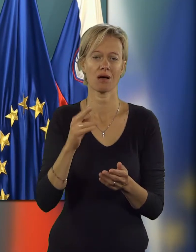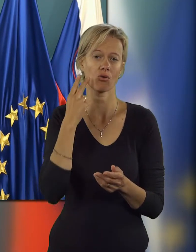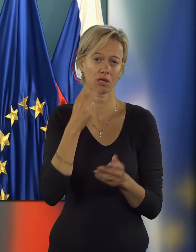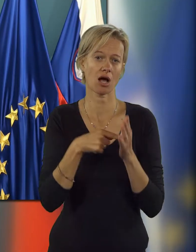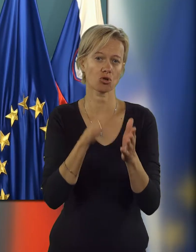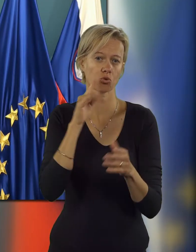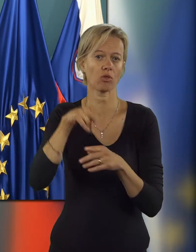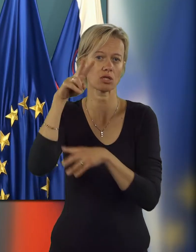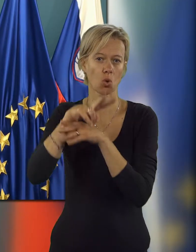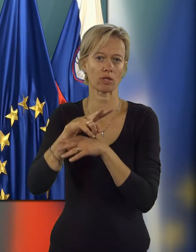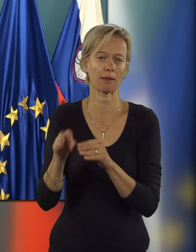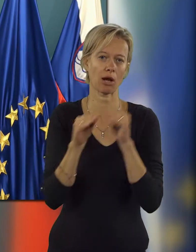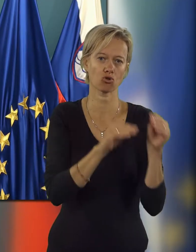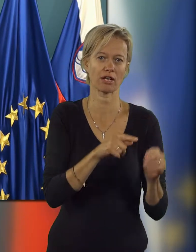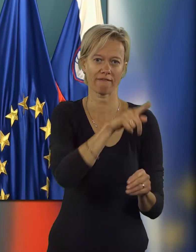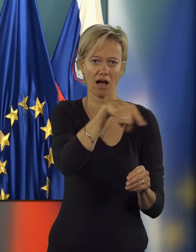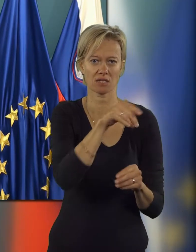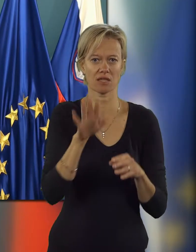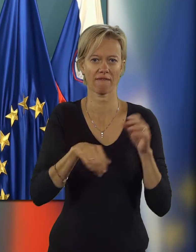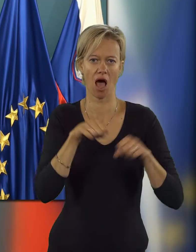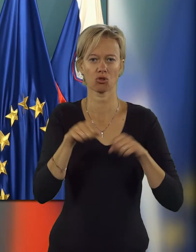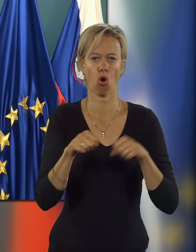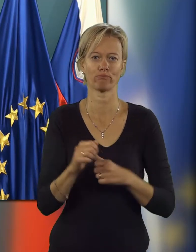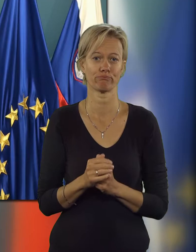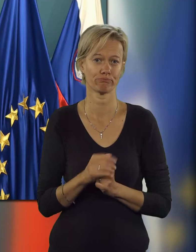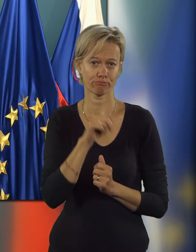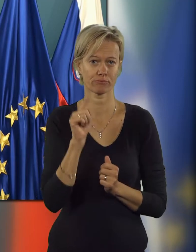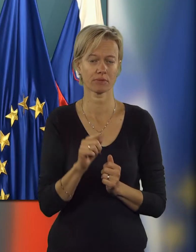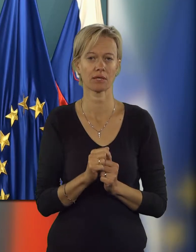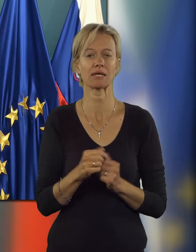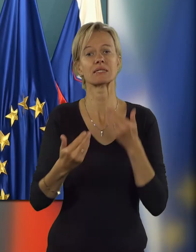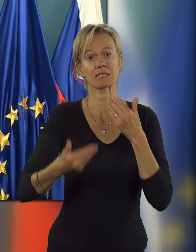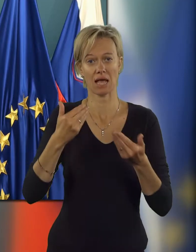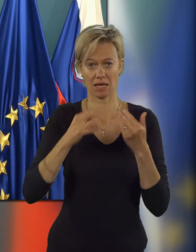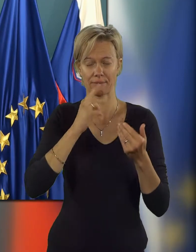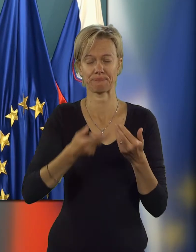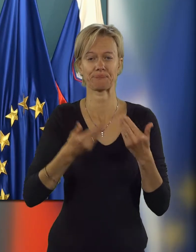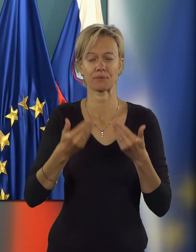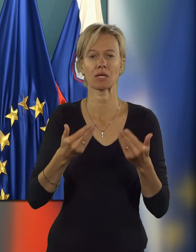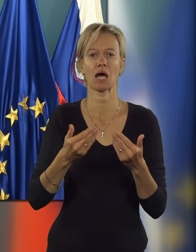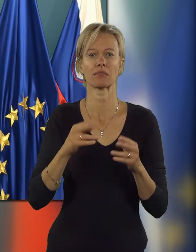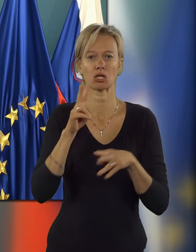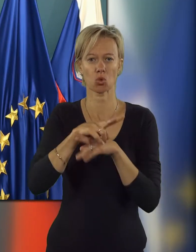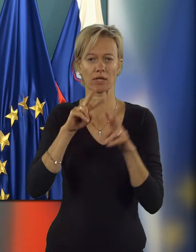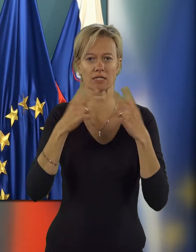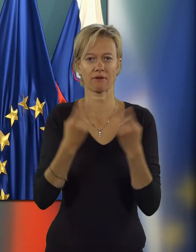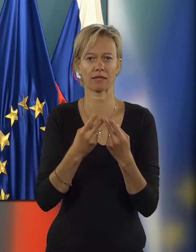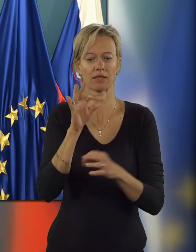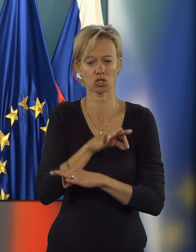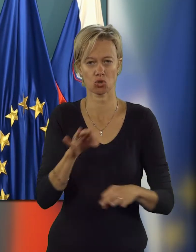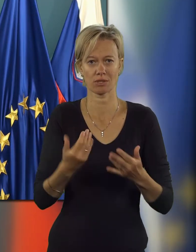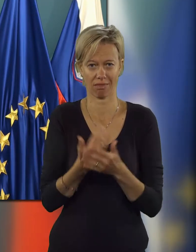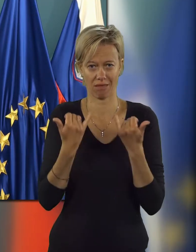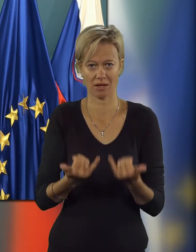bojo to nadzorniki preložili na vas, na vlado. Vse nadzornega sveta se načrtuje za